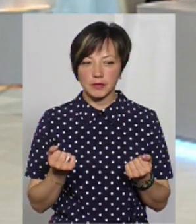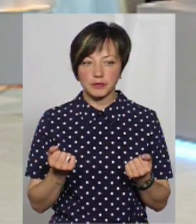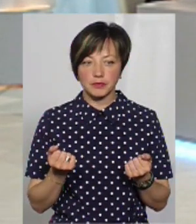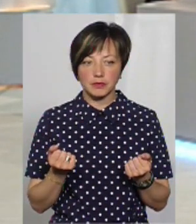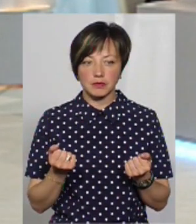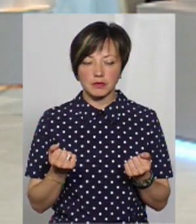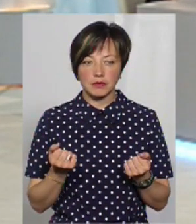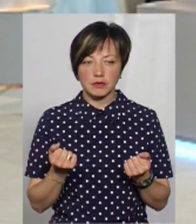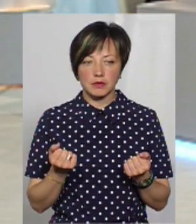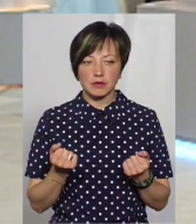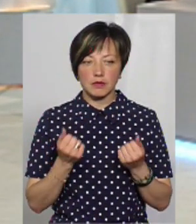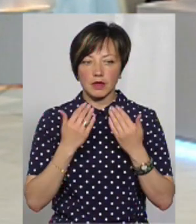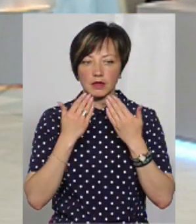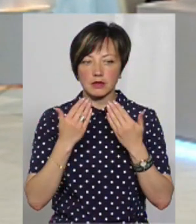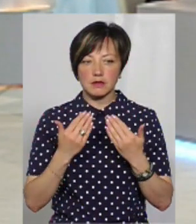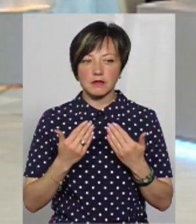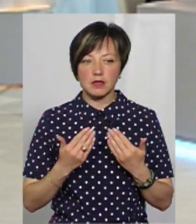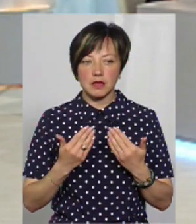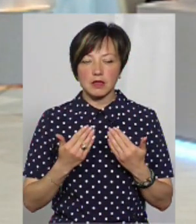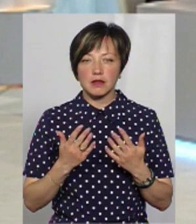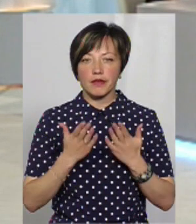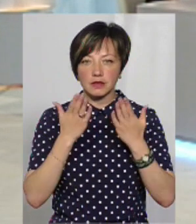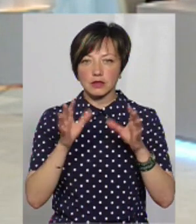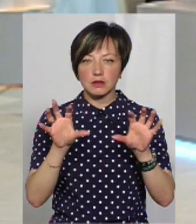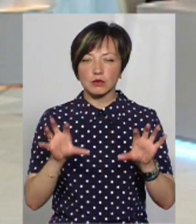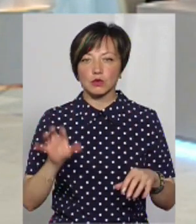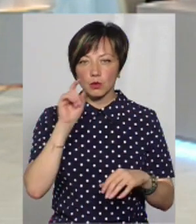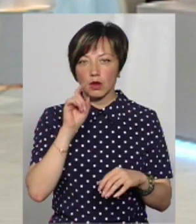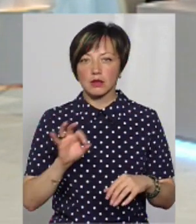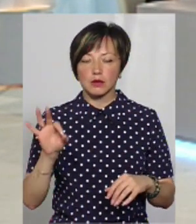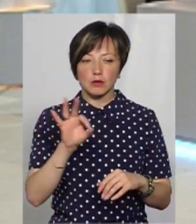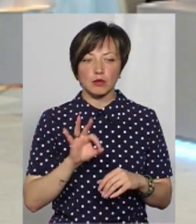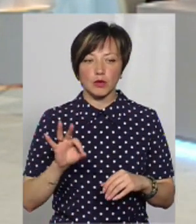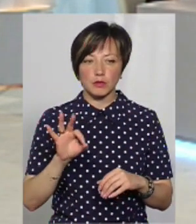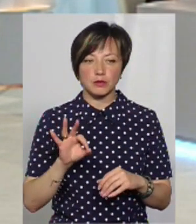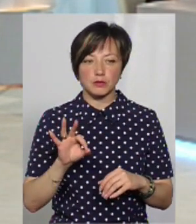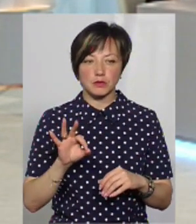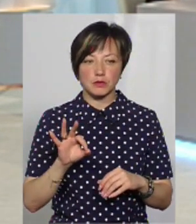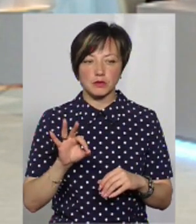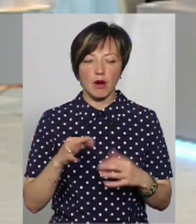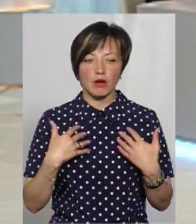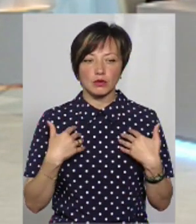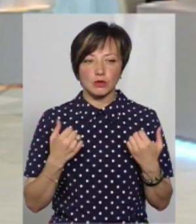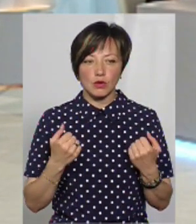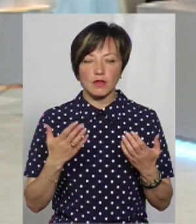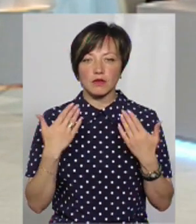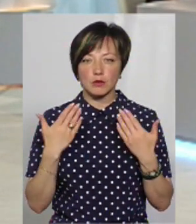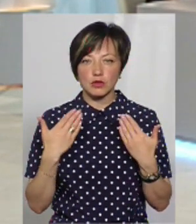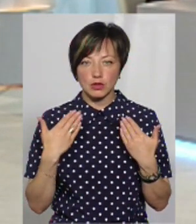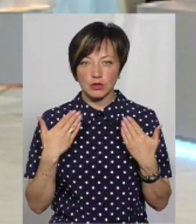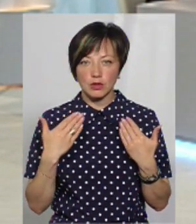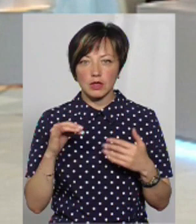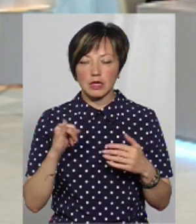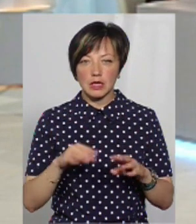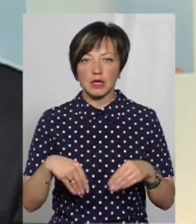зверталися нам, ми вичитали закон України про оздоровлення та відпочинок.